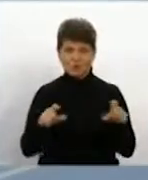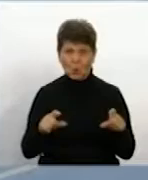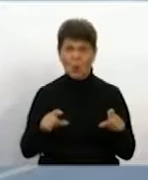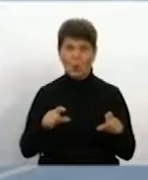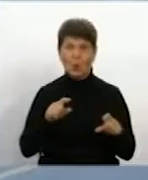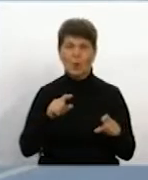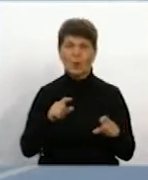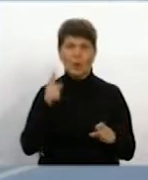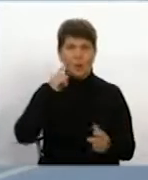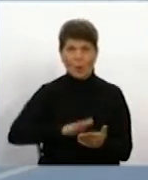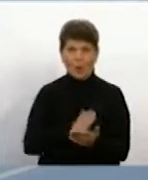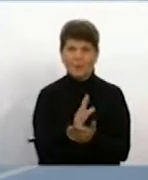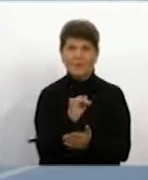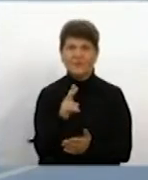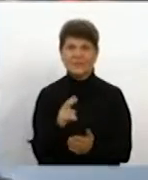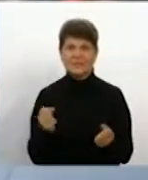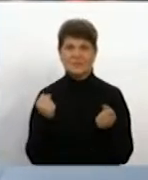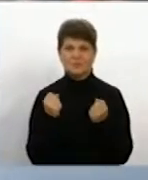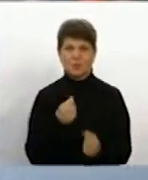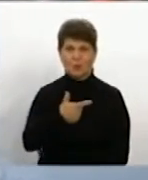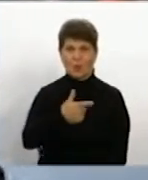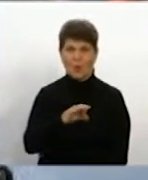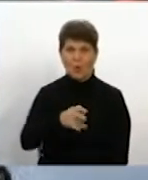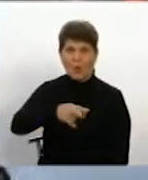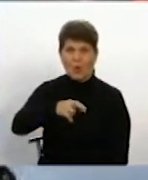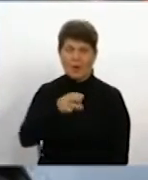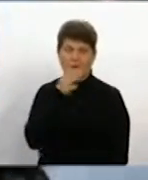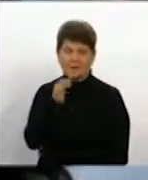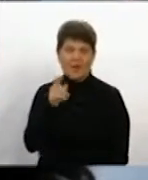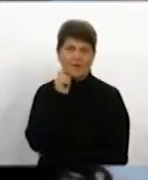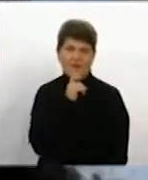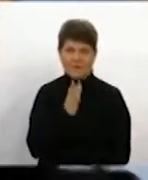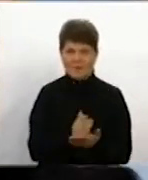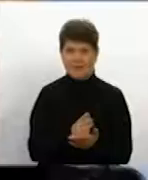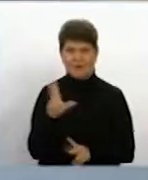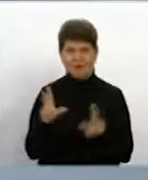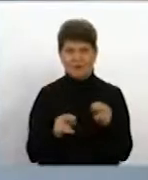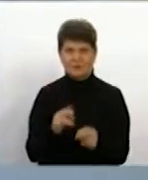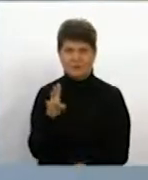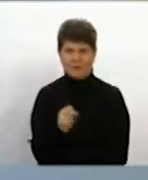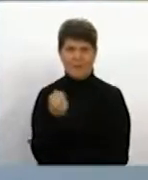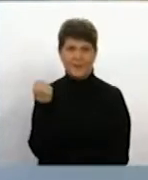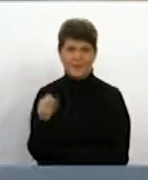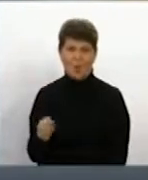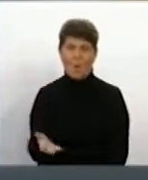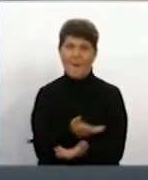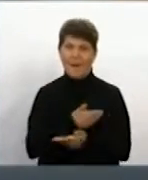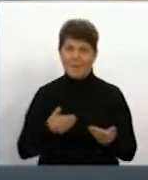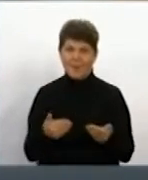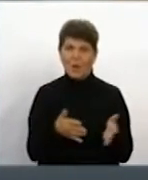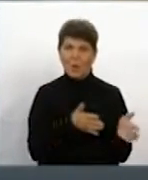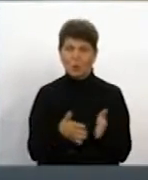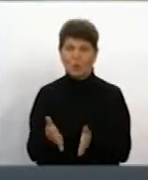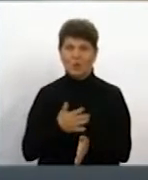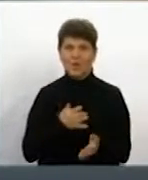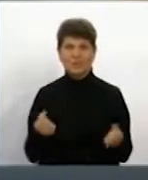складно-координаційних видів спорту Наталя Гуляк говорить, що у вінничан є всі шанси на перемогу. Ми готуємо